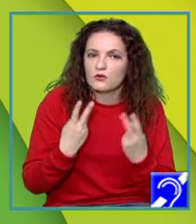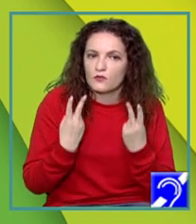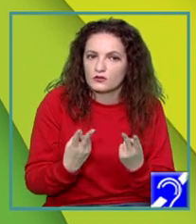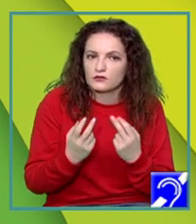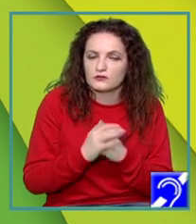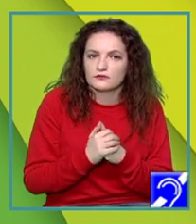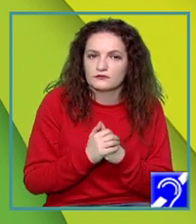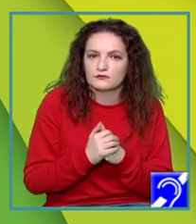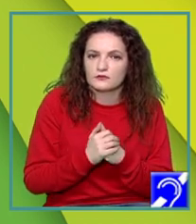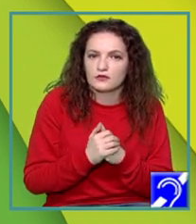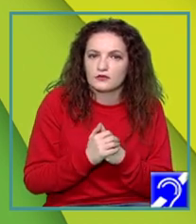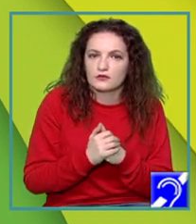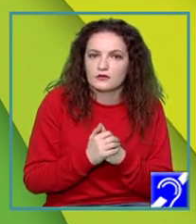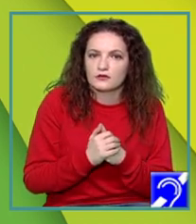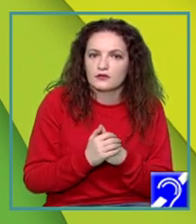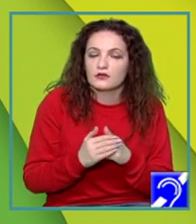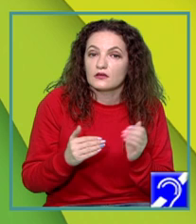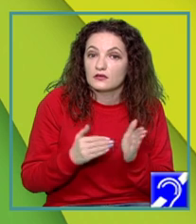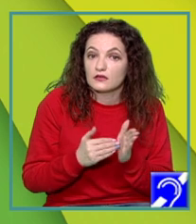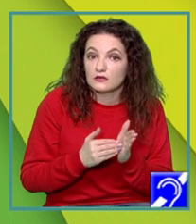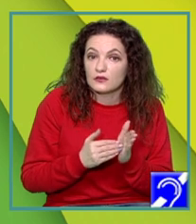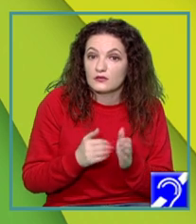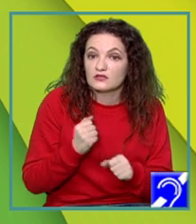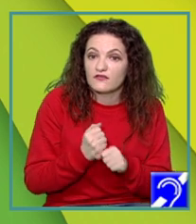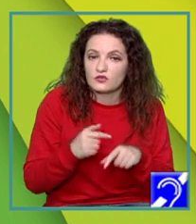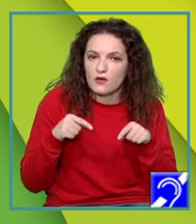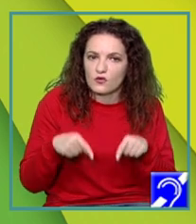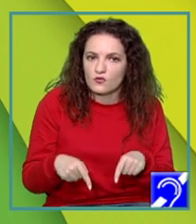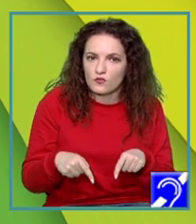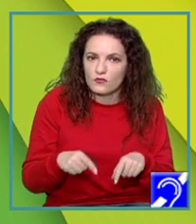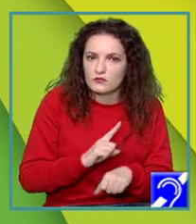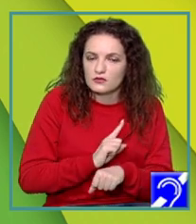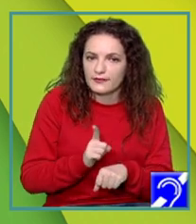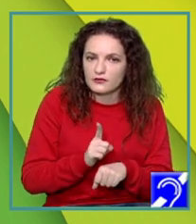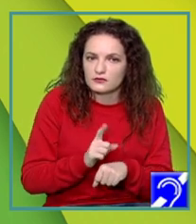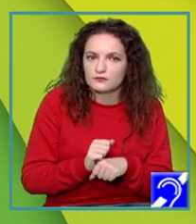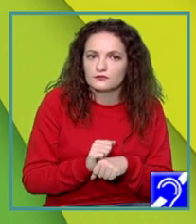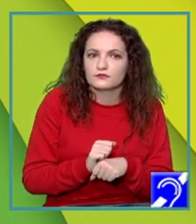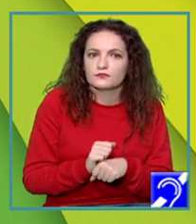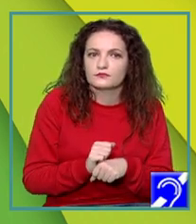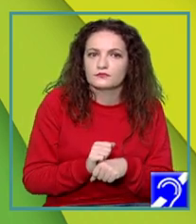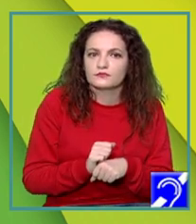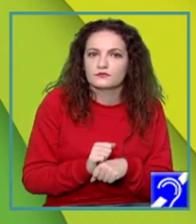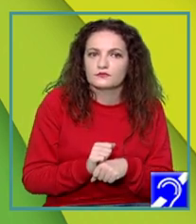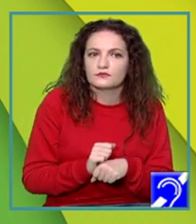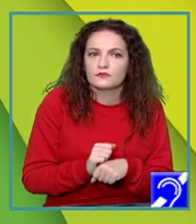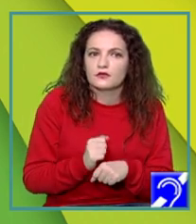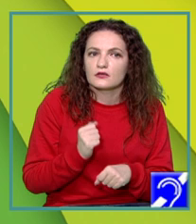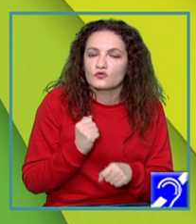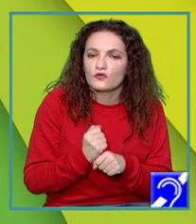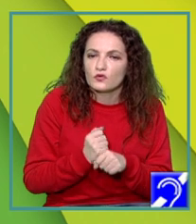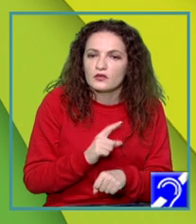Și pe acestea este necesar să le realizăm acum, da, imediat. Deci aceste activități vor fi realizate